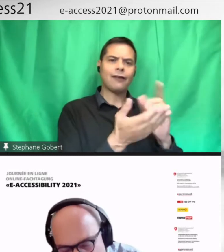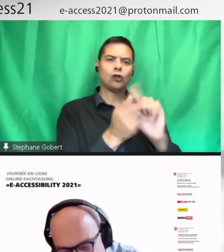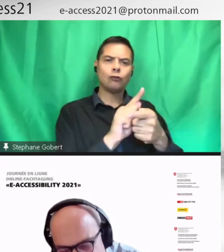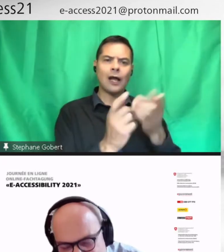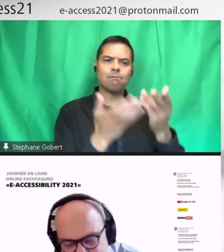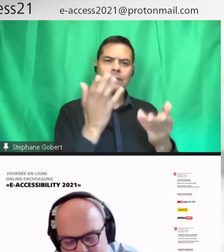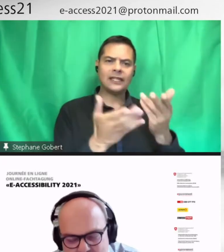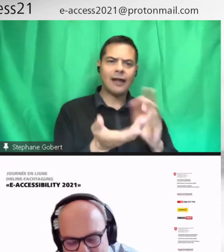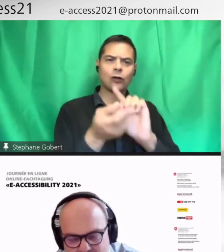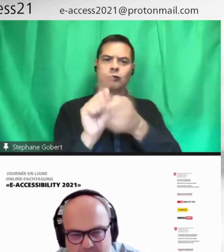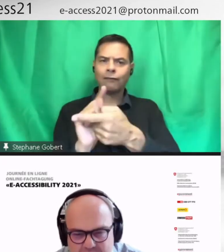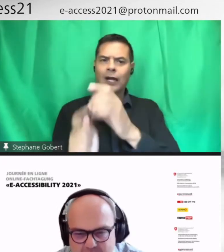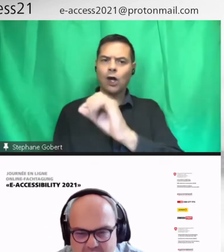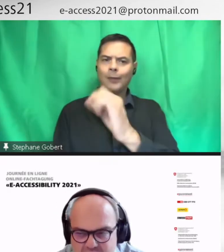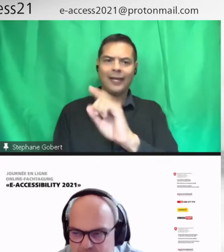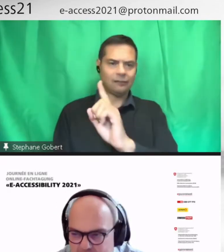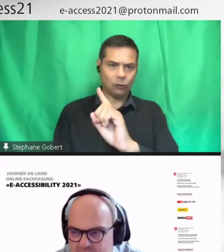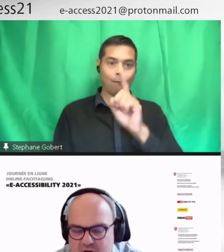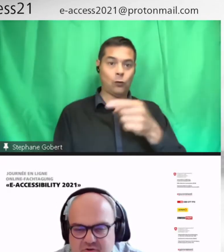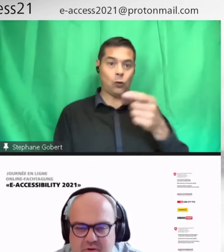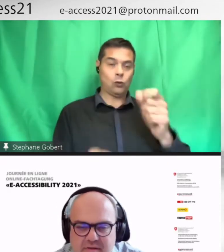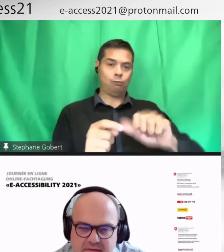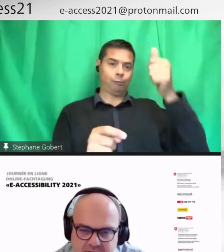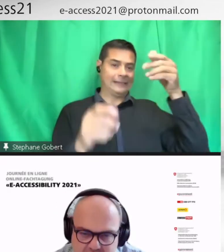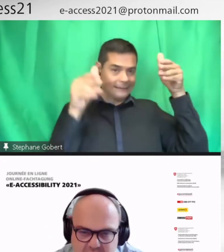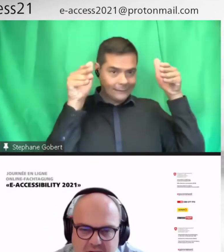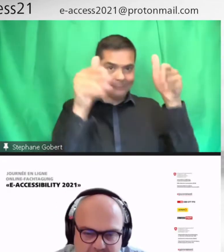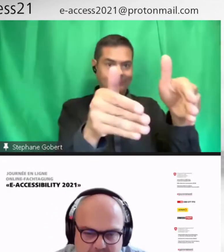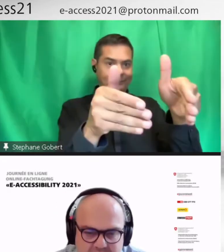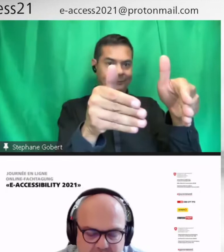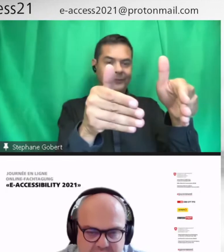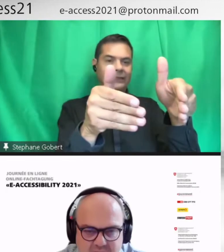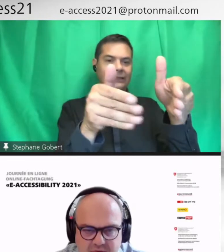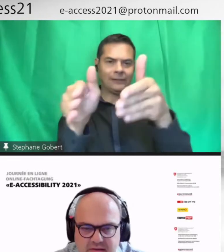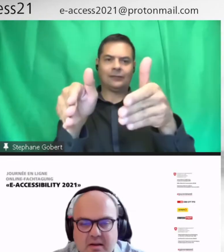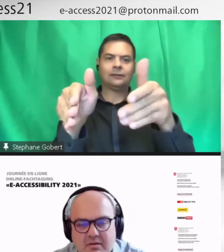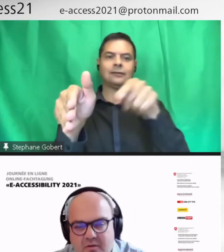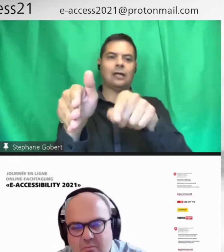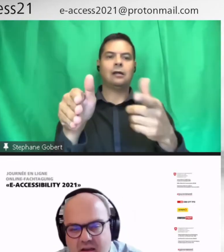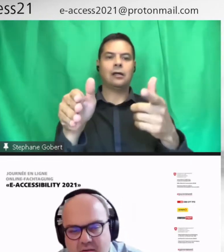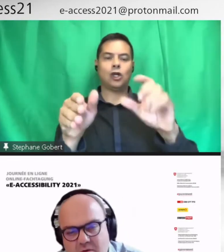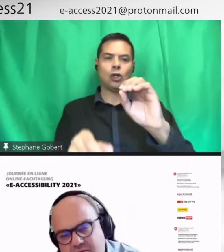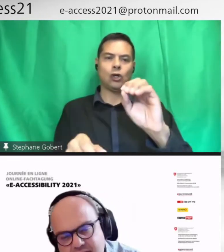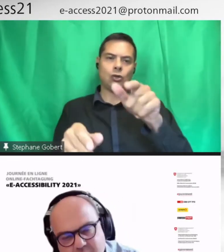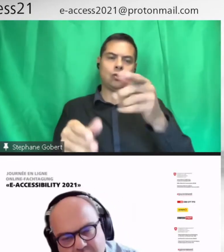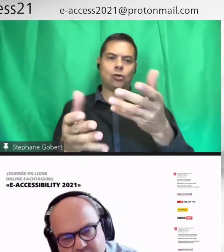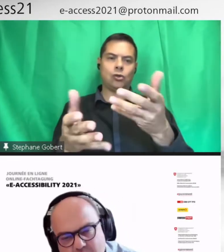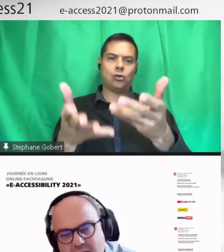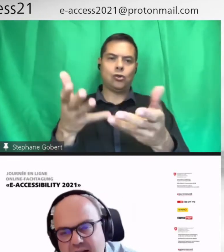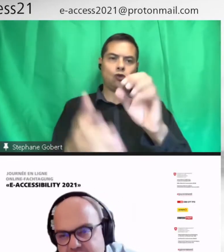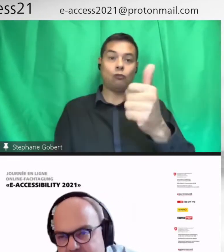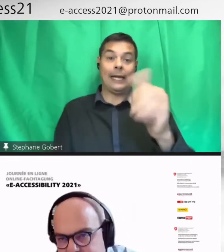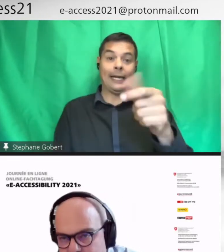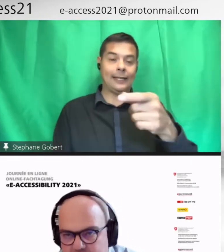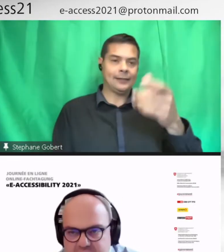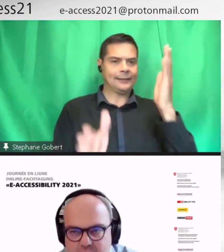quitte la partie pages. Puis ensuite, la quatrième étape, ce serait aussi d'avoir des moyens d'enseignement qui soient reliés,